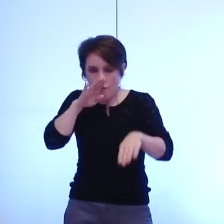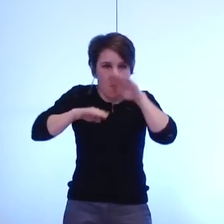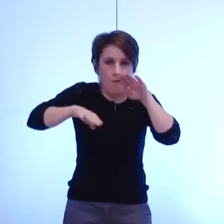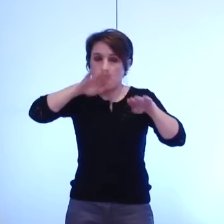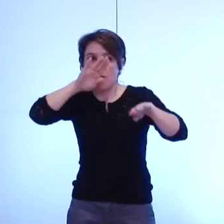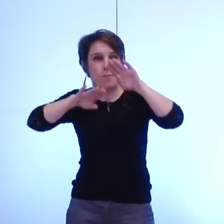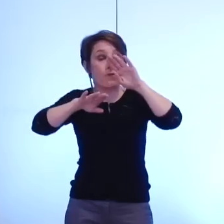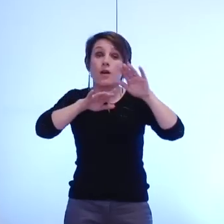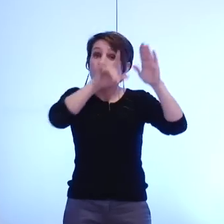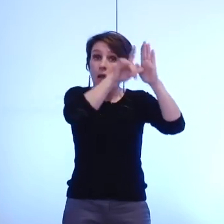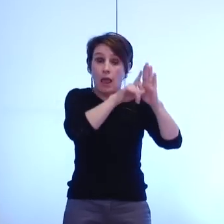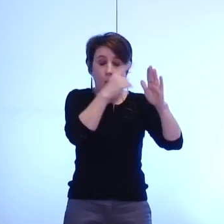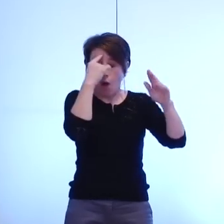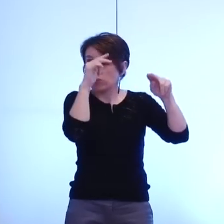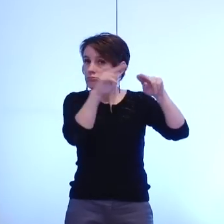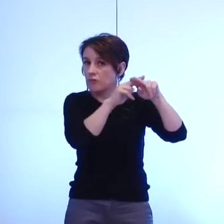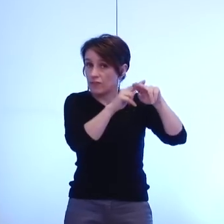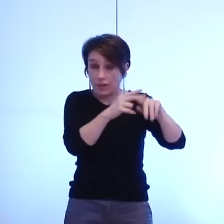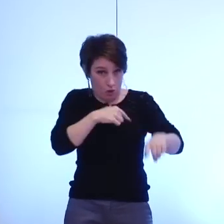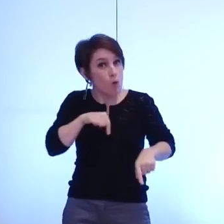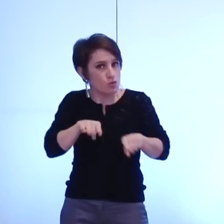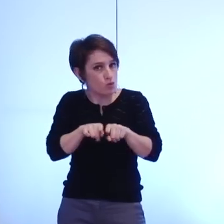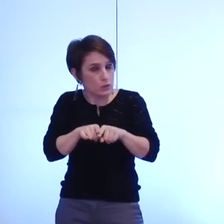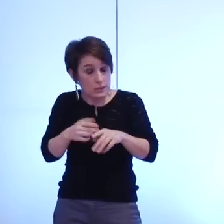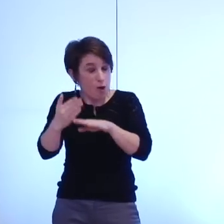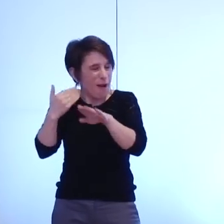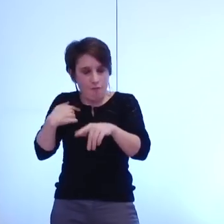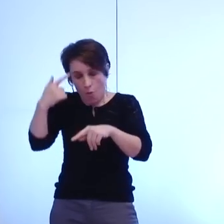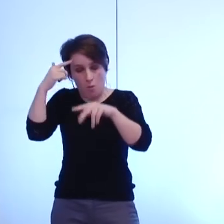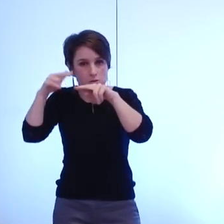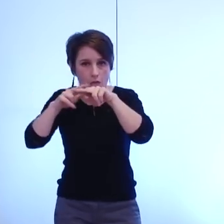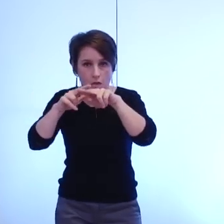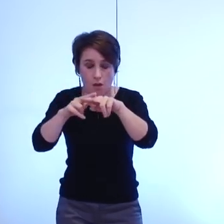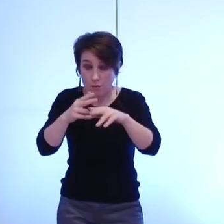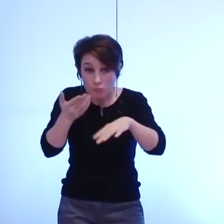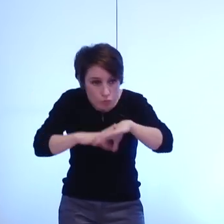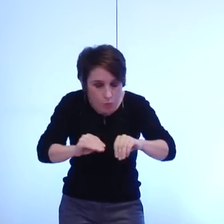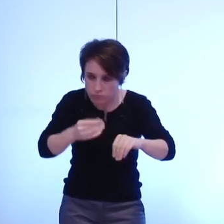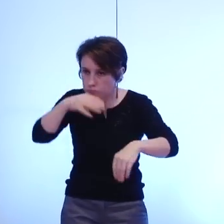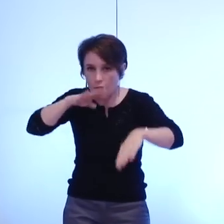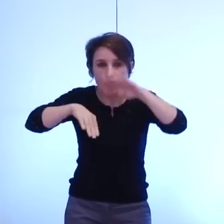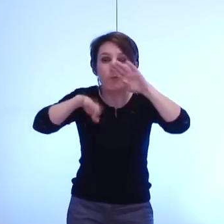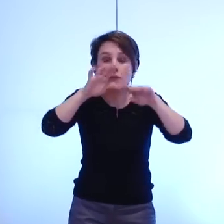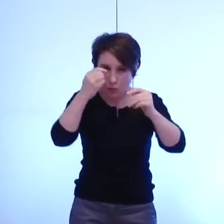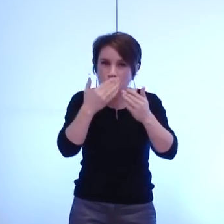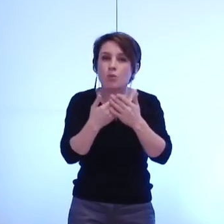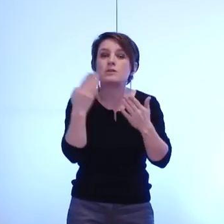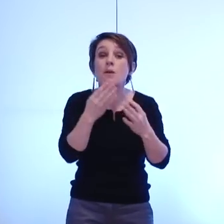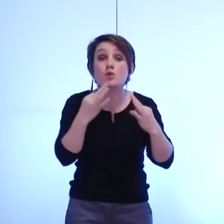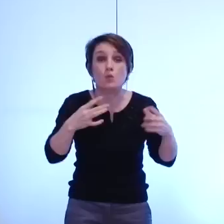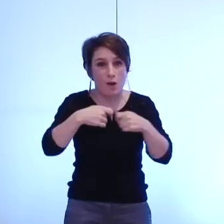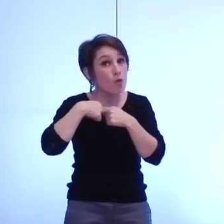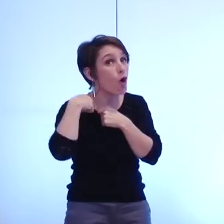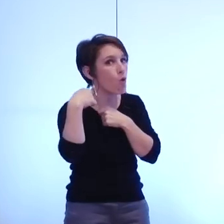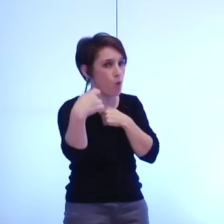nous-mêmes d'ailleurs n'avions pensé au préalable donc on s'inscrit dans un temps qui est un temps long et c'est sans doute un des